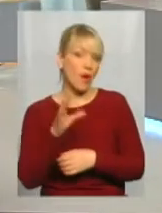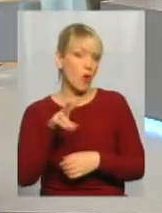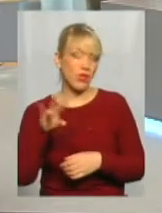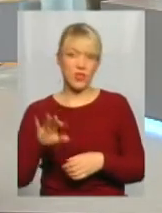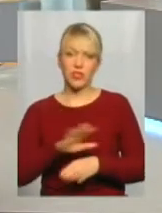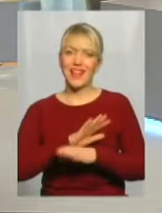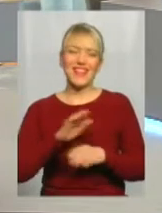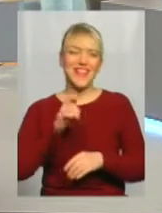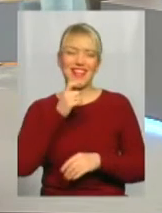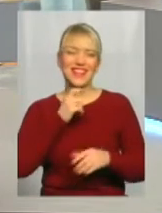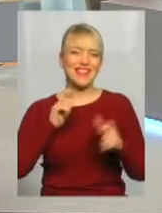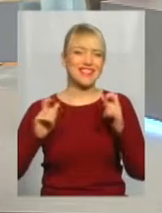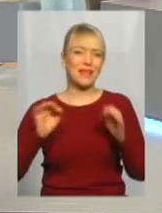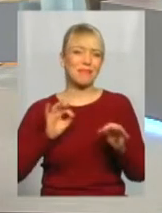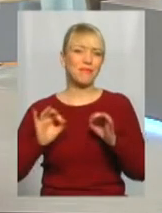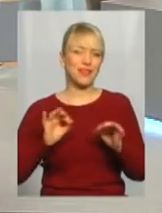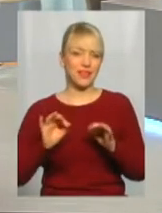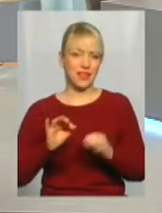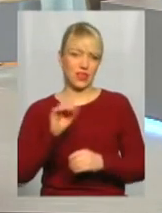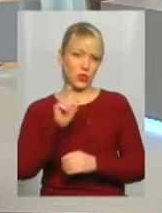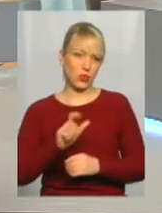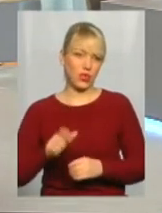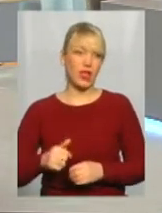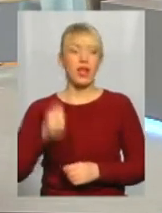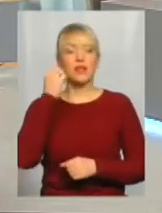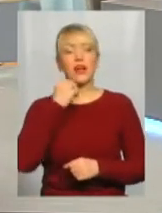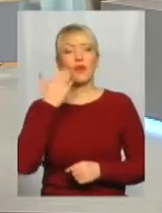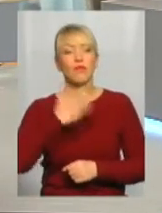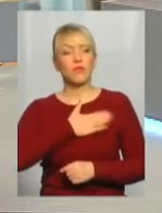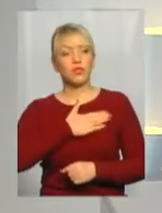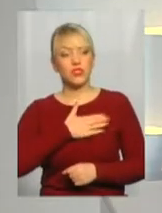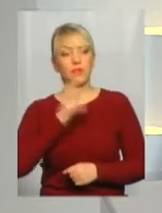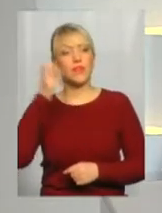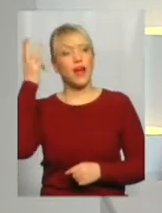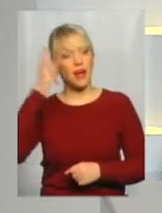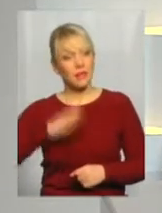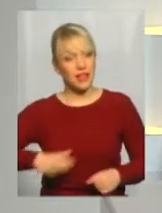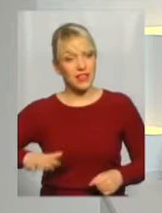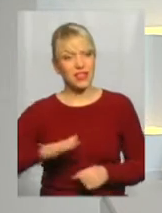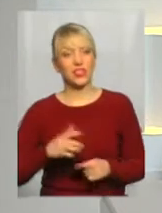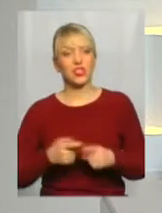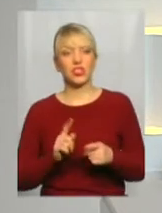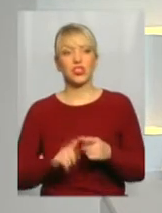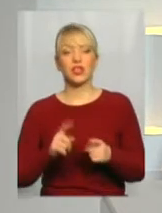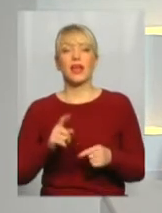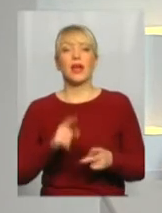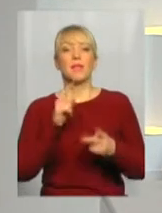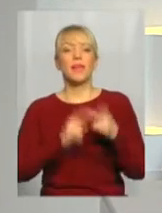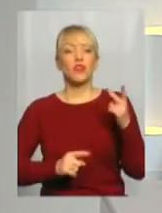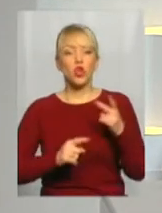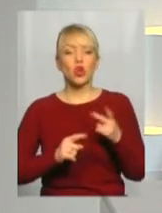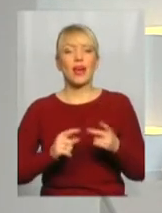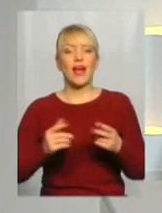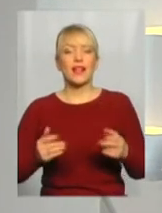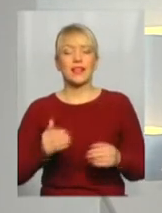нелицемірних. Дякую вам щиро. От на Хмельниччині майже півтори тисячі населених пунктів, а пам